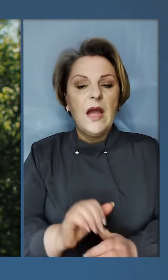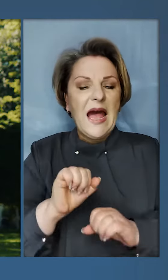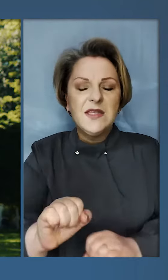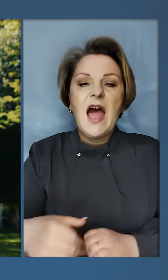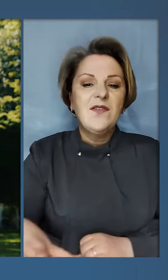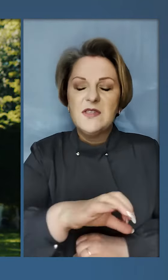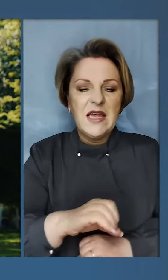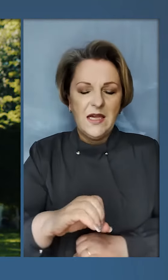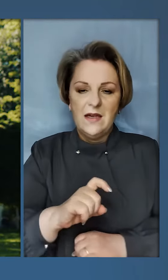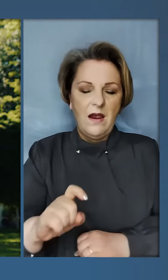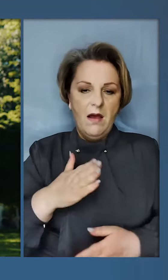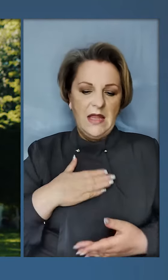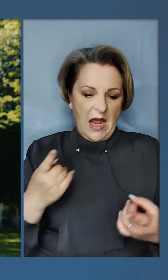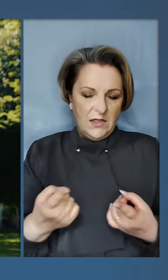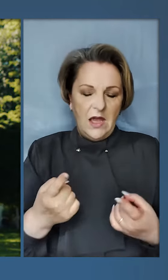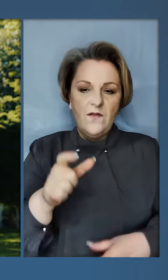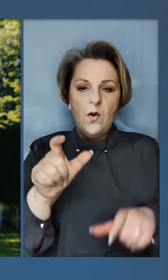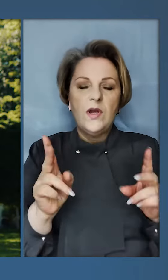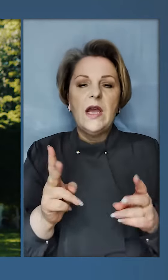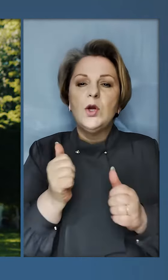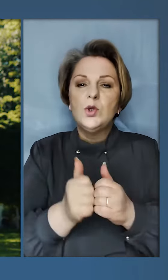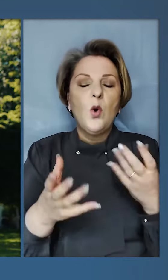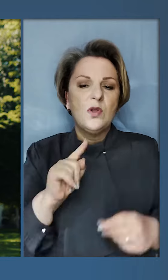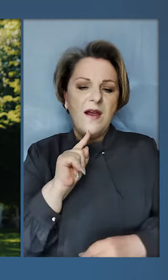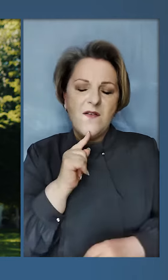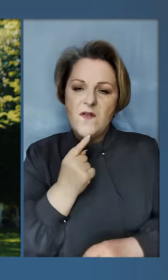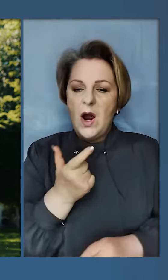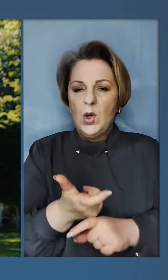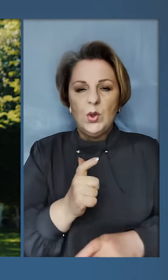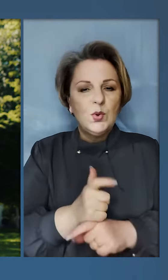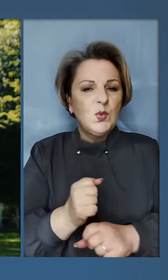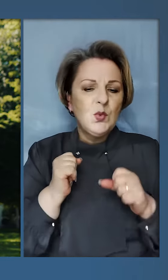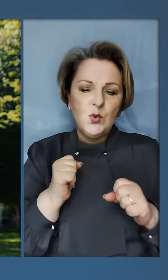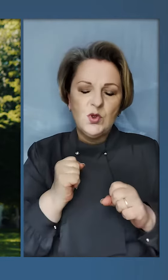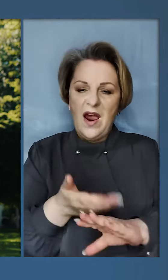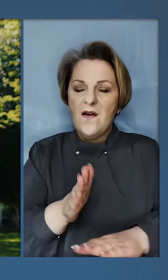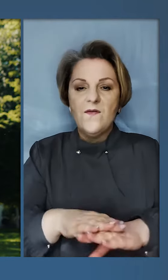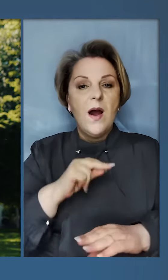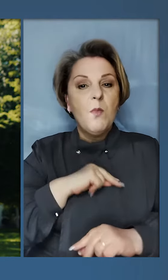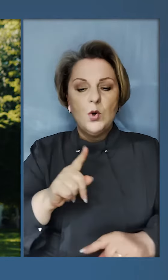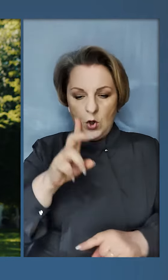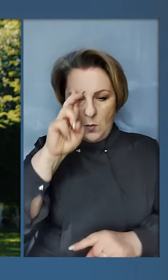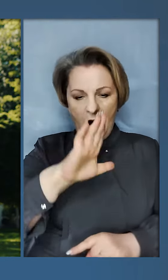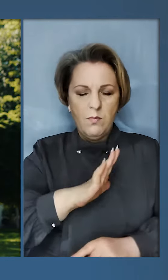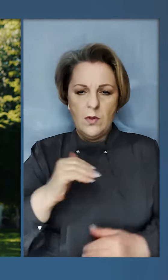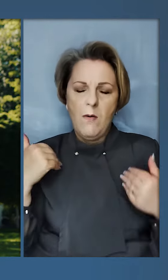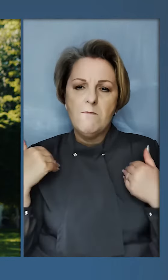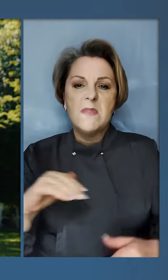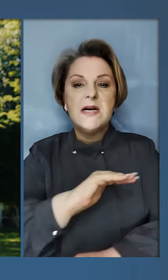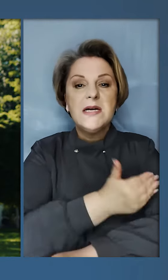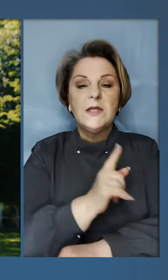За всіх наших цивільних людей, які щодня важко, дуже важко працюють, аби держава була